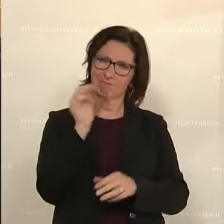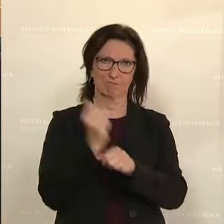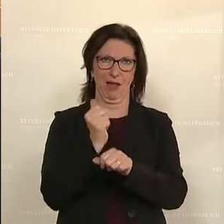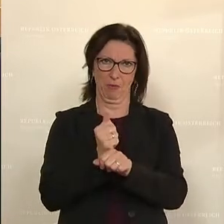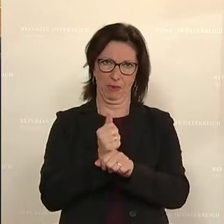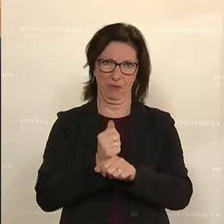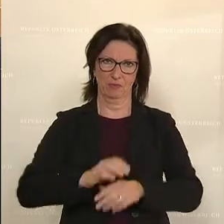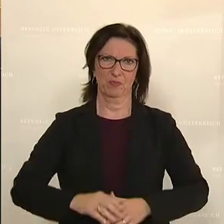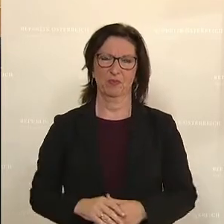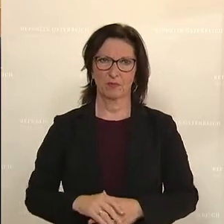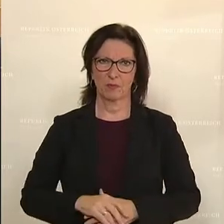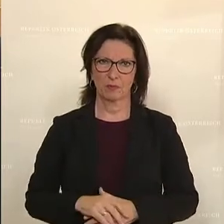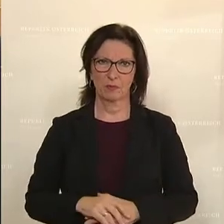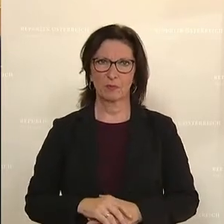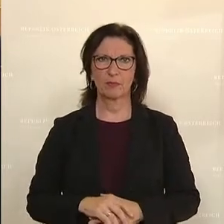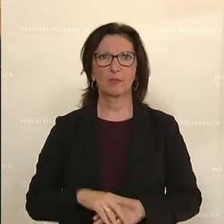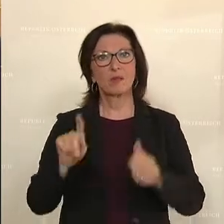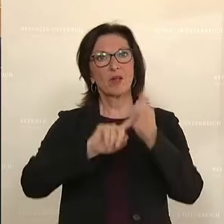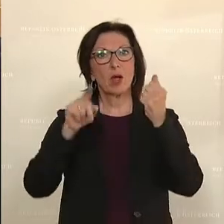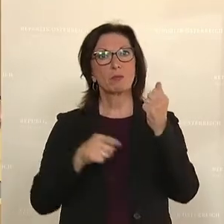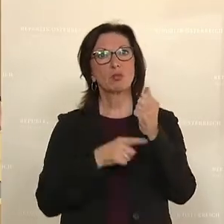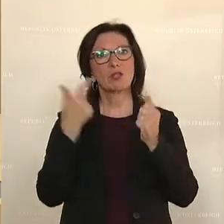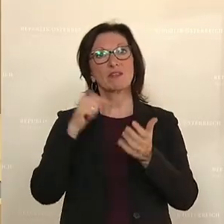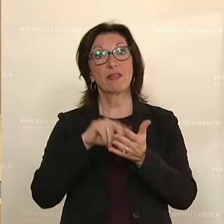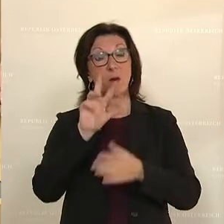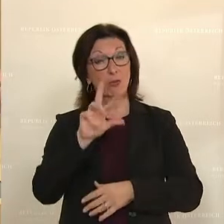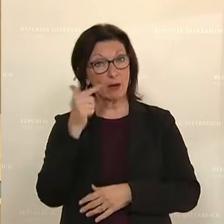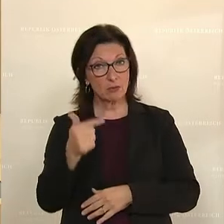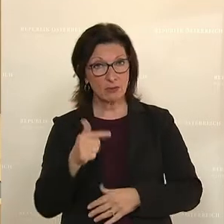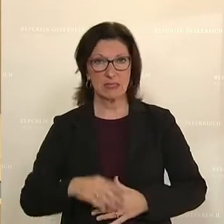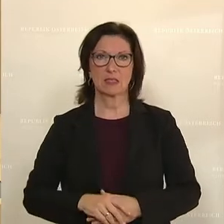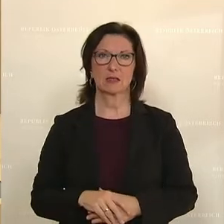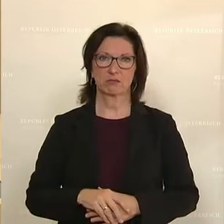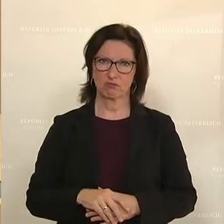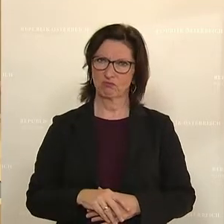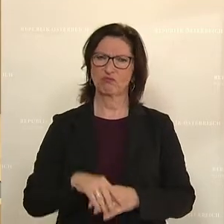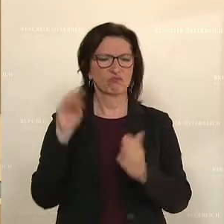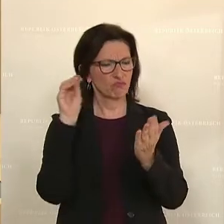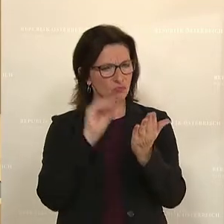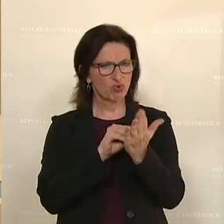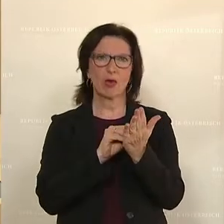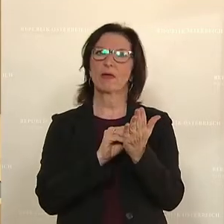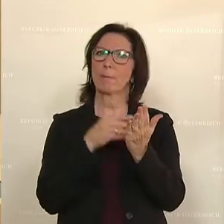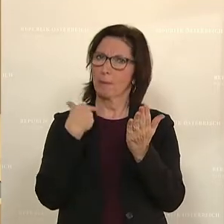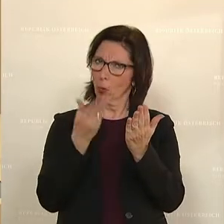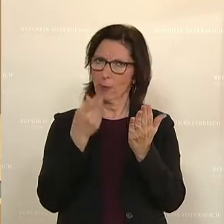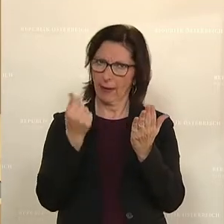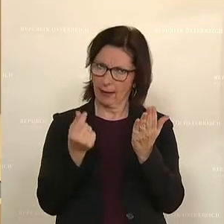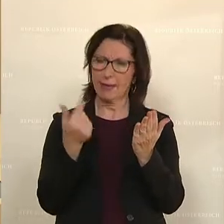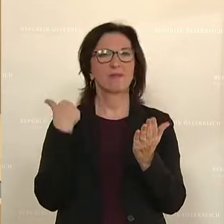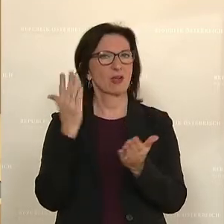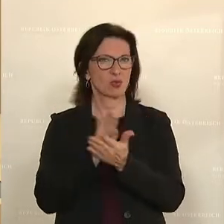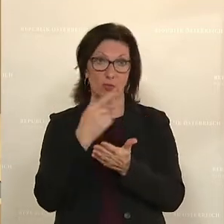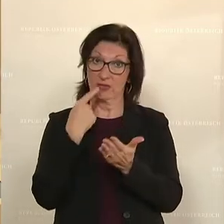und Herren, das Budget 23 stellt Mittel sicher, ich habe es schon gesagt, die wir